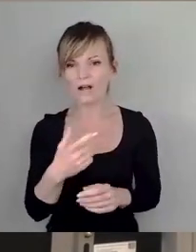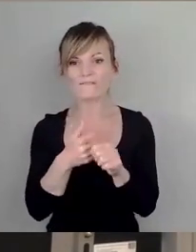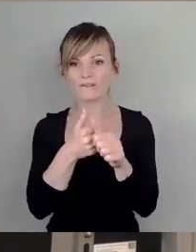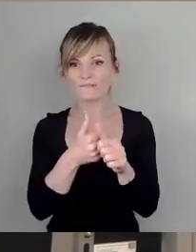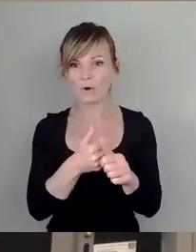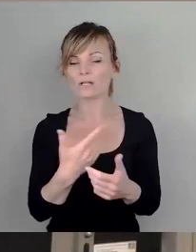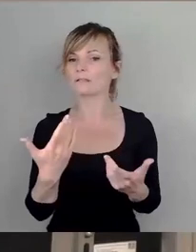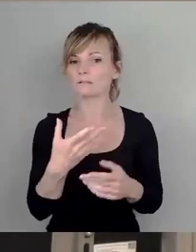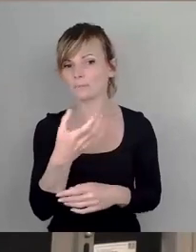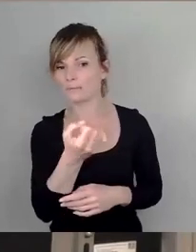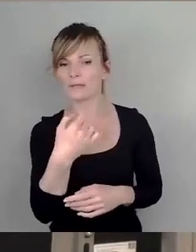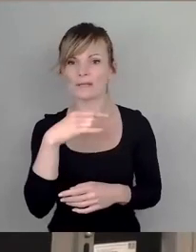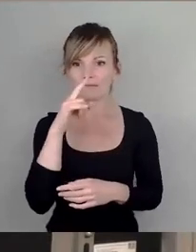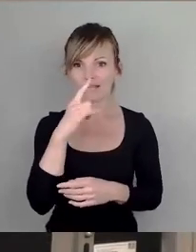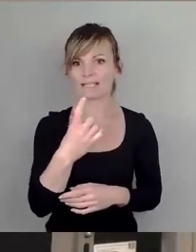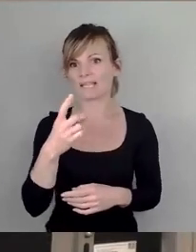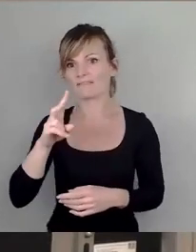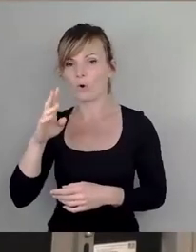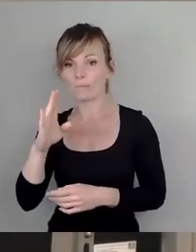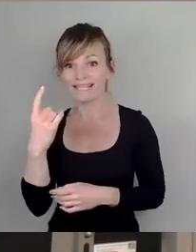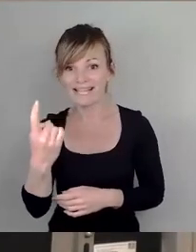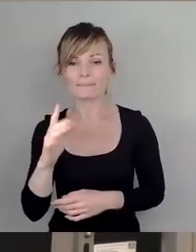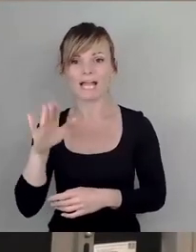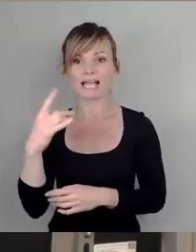sozusagen die DVB-Anzeige erstattet,